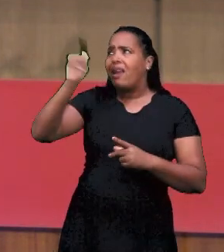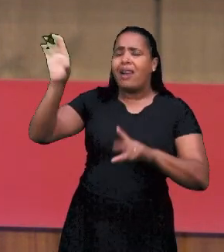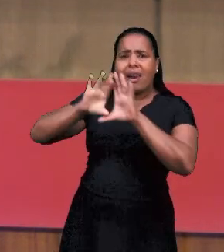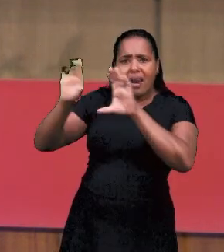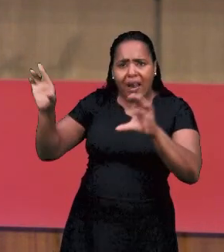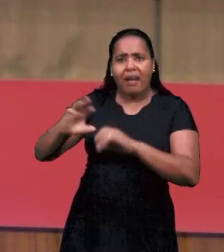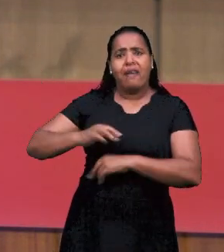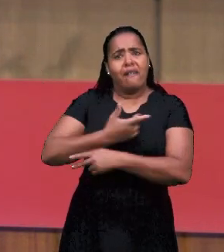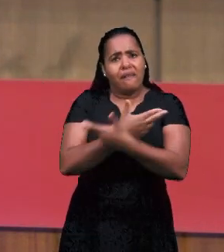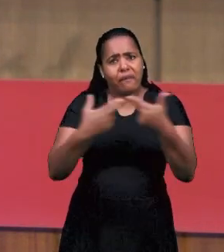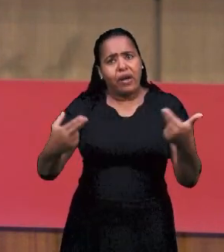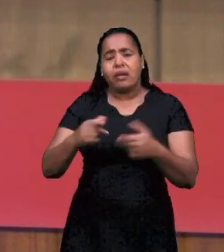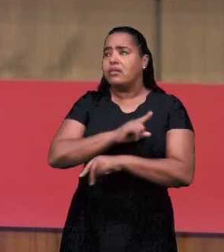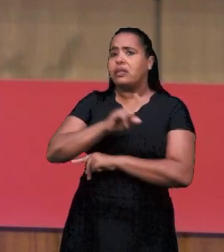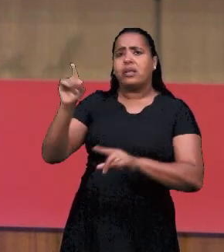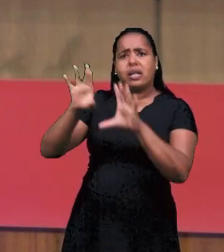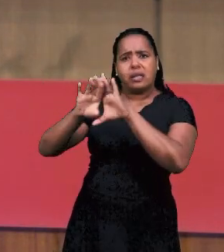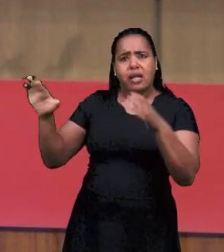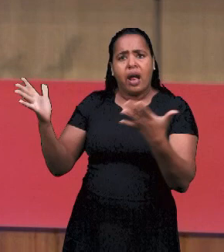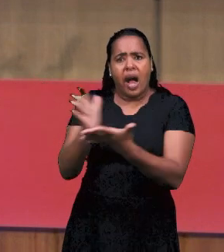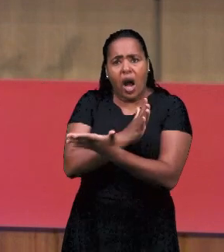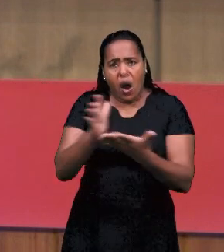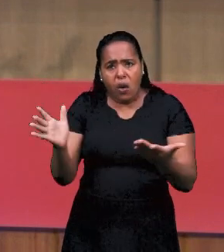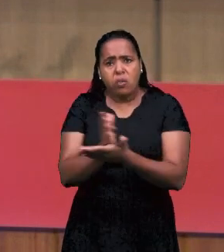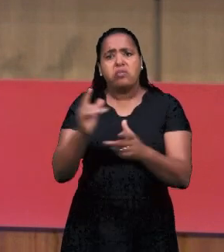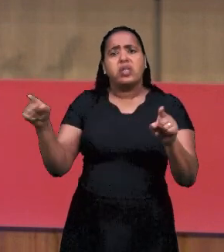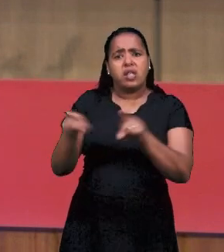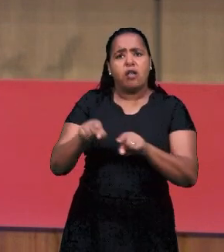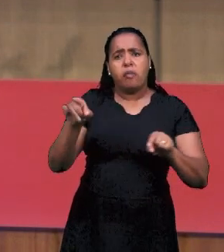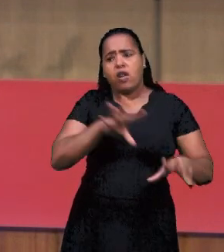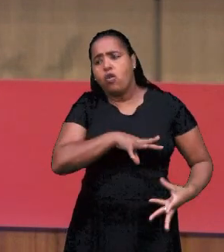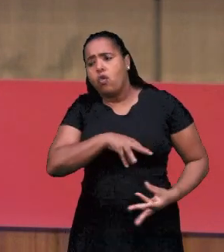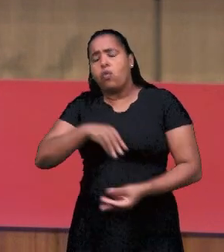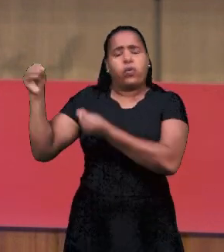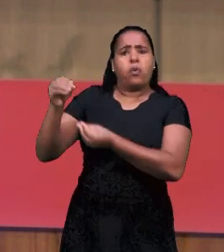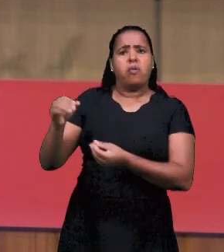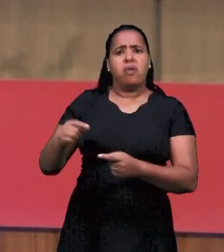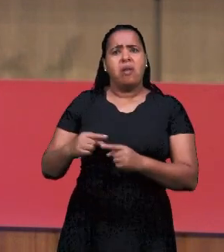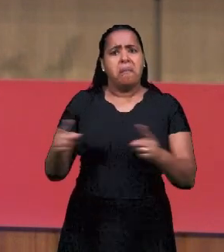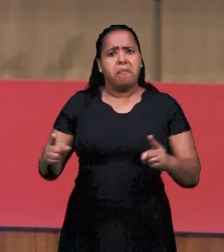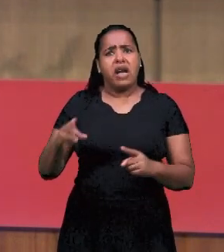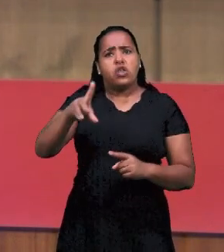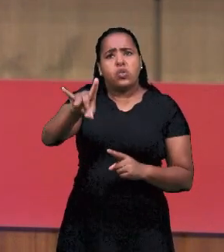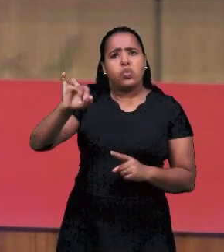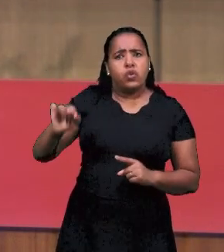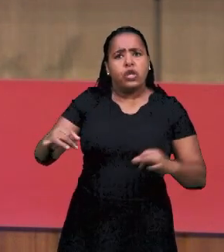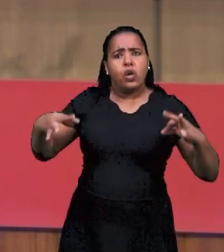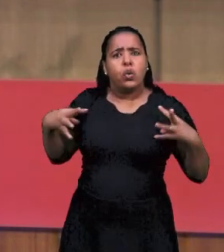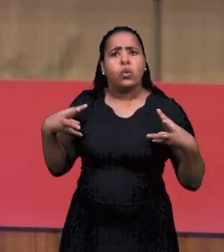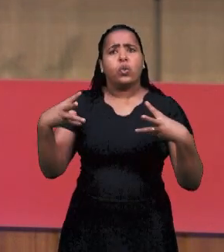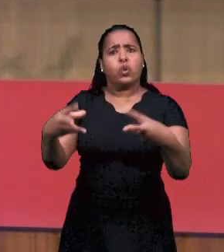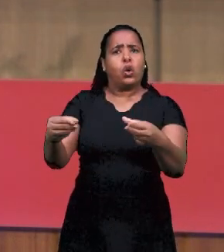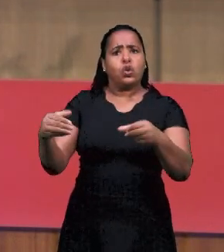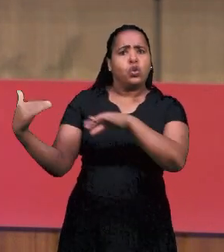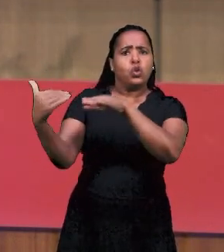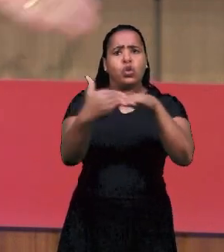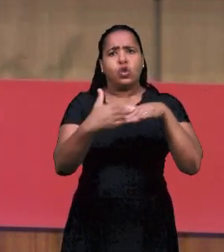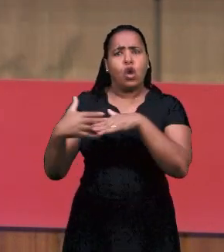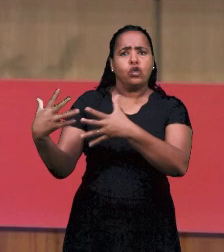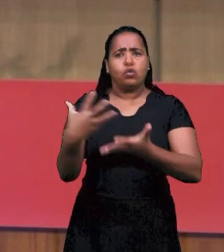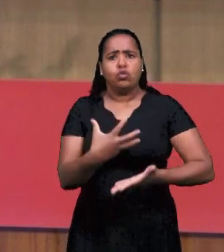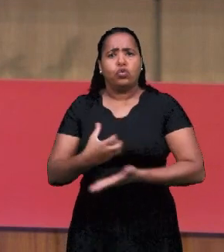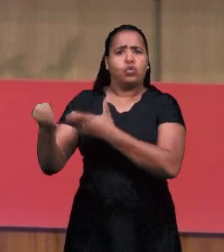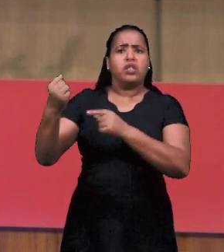И он уже в вечности. Пастор Багус в вечности. Многие уже отошли. Некоторые скоро отойдут.